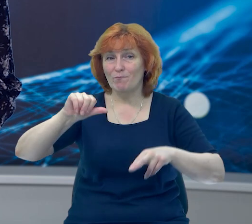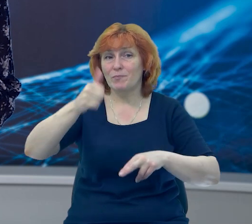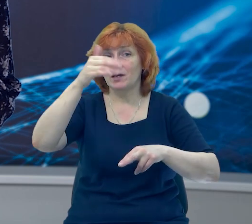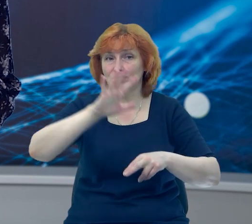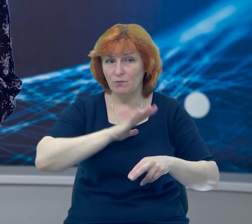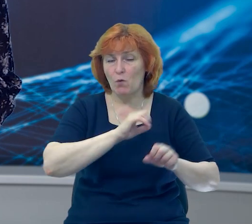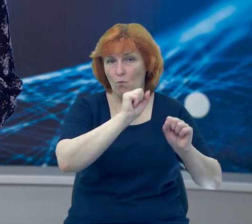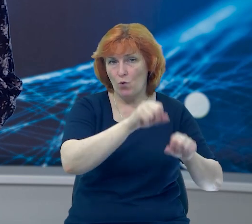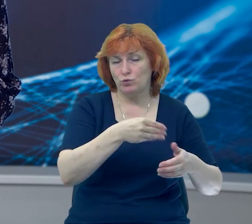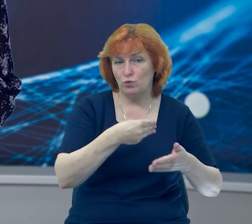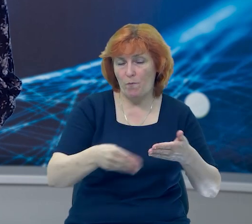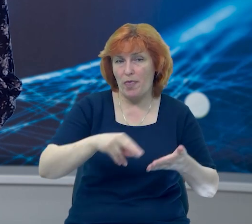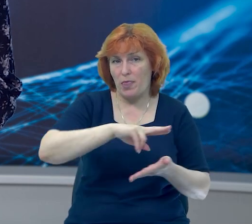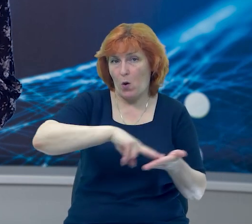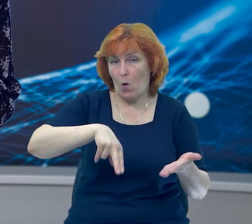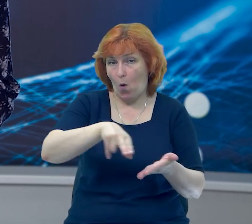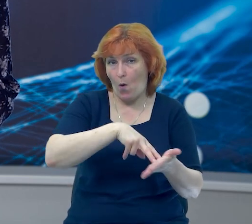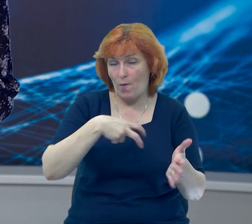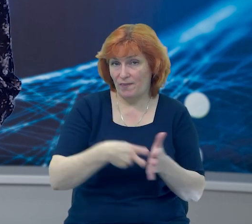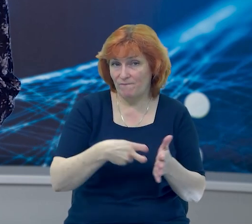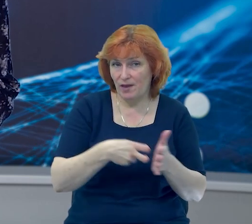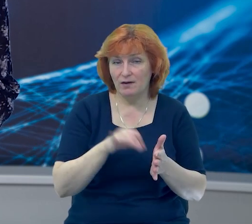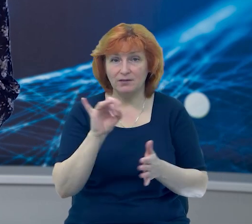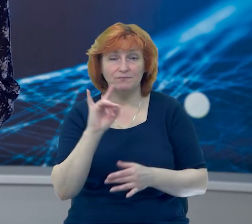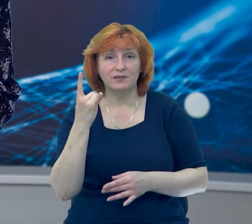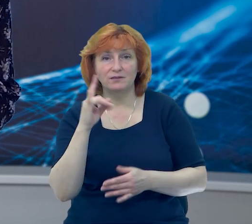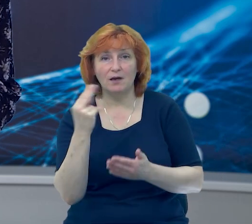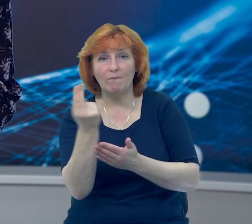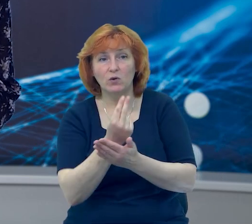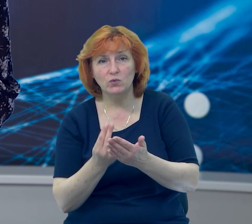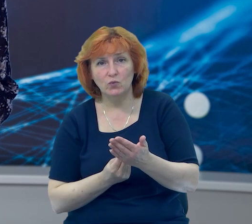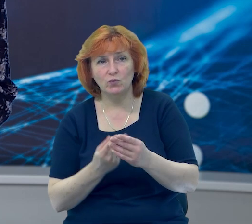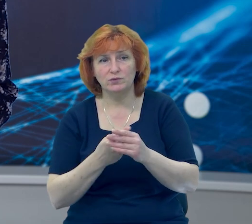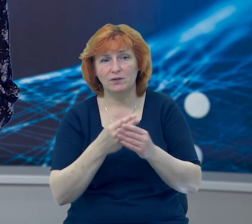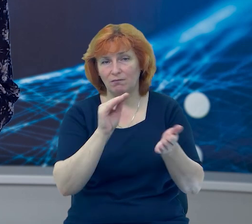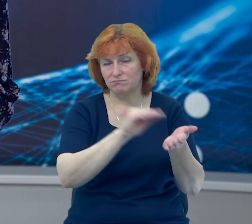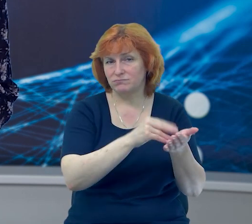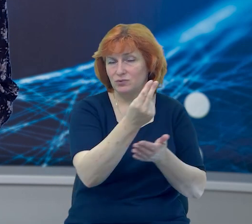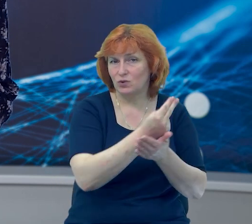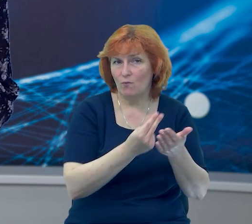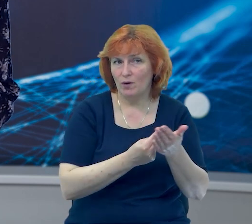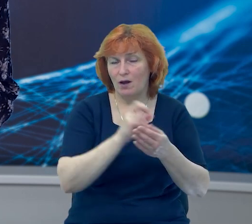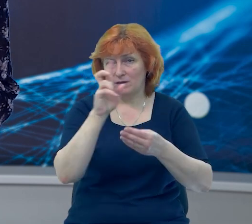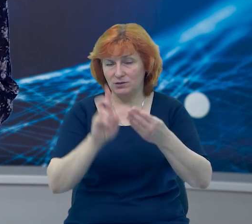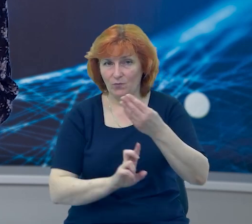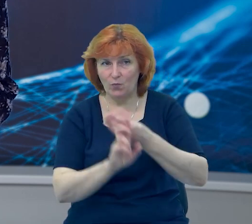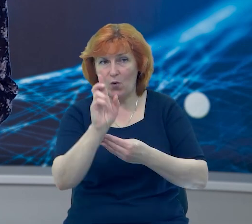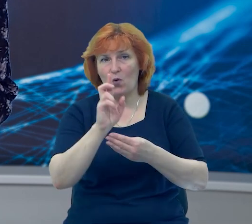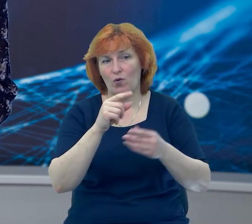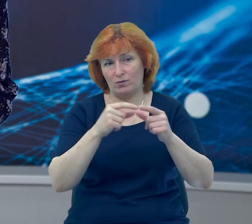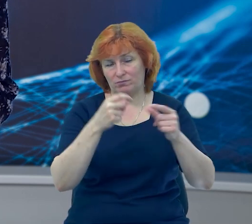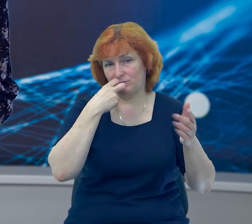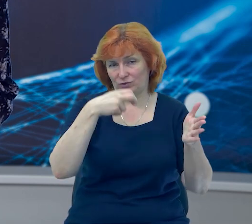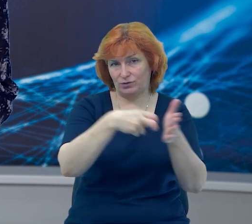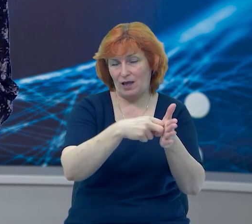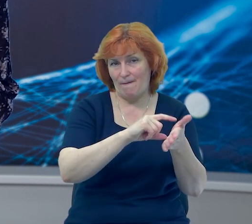купити там конверти та листівки з дитячими малюнками, зображеннями собору, поставити на них штемпель, відтворений науковцями